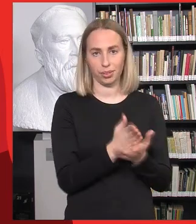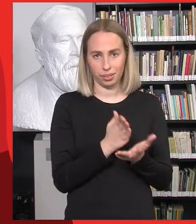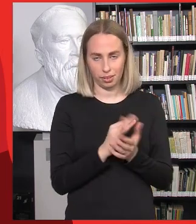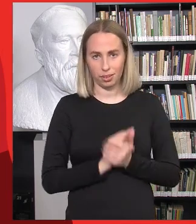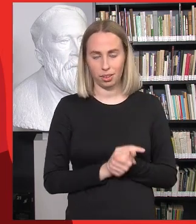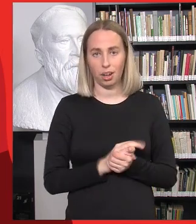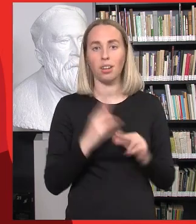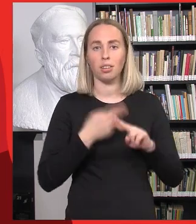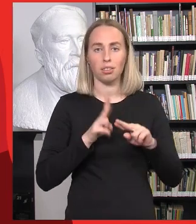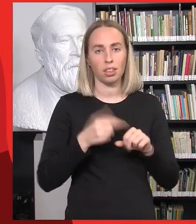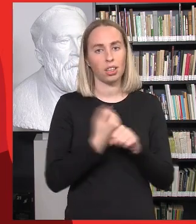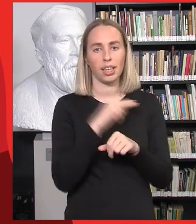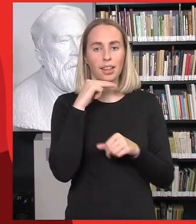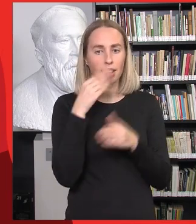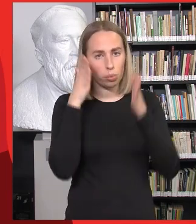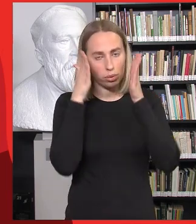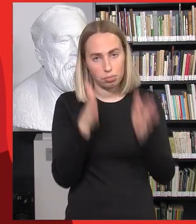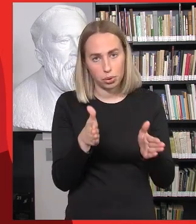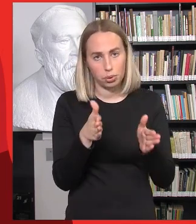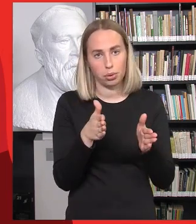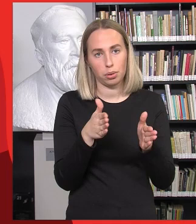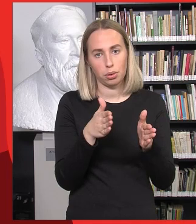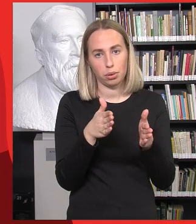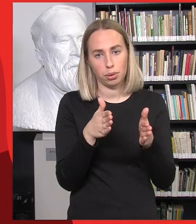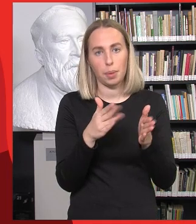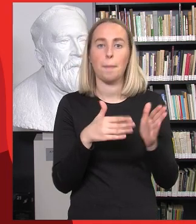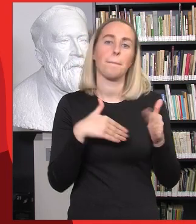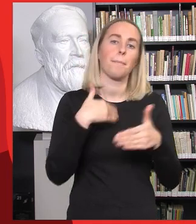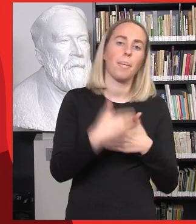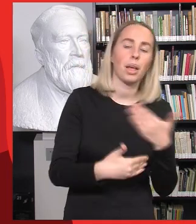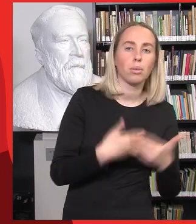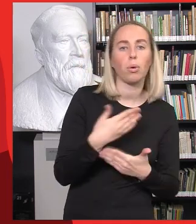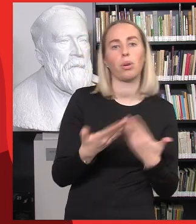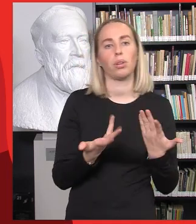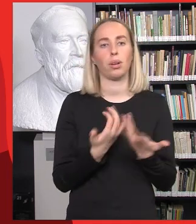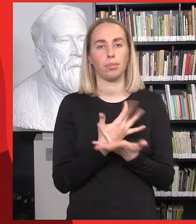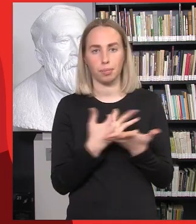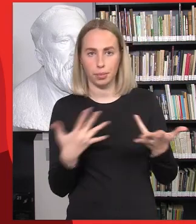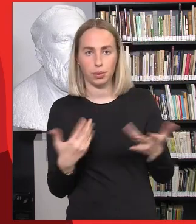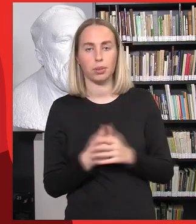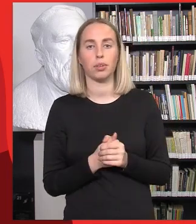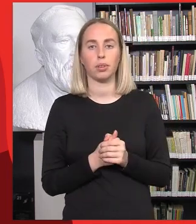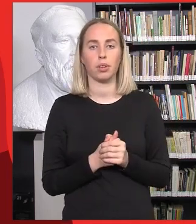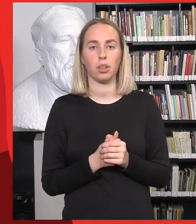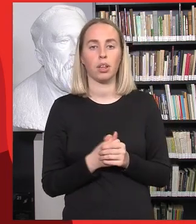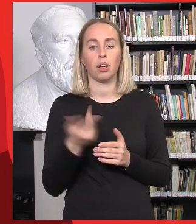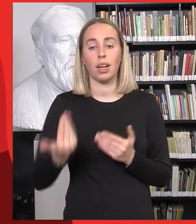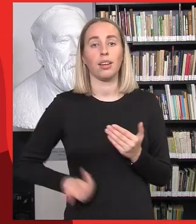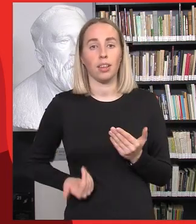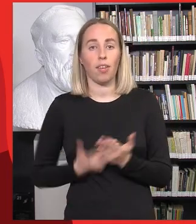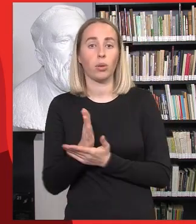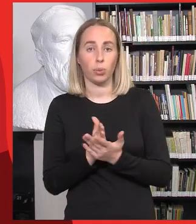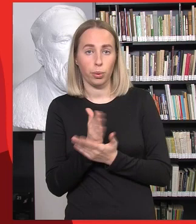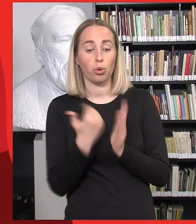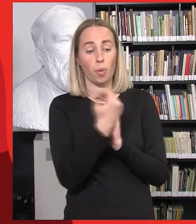skirti dėmesio tam metodams visiems tiems, tačiau aš peržiūrėsiu tą gyvenimo įgūdžių programą, jau